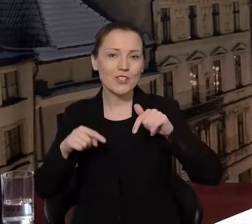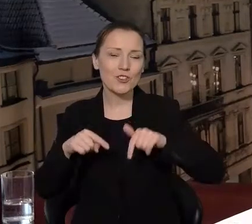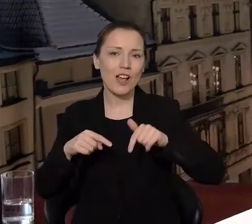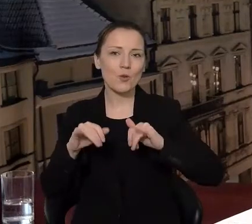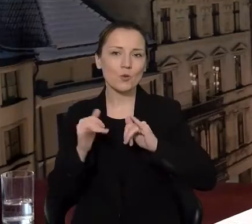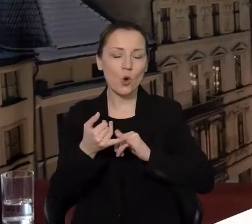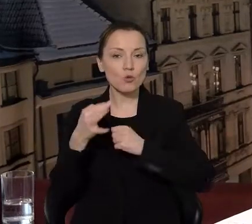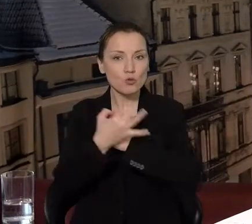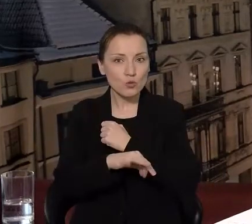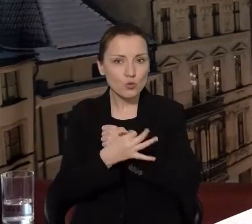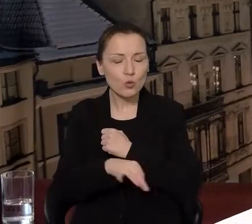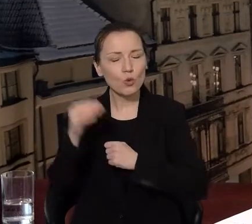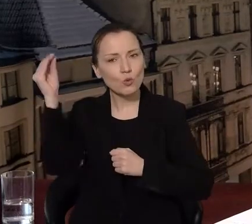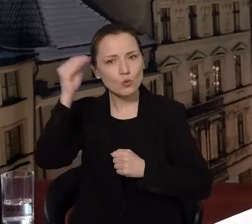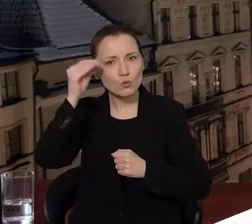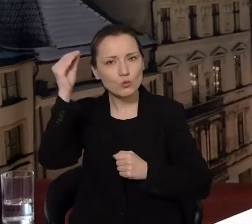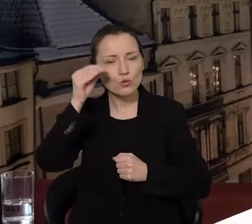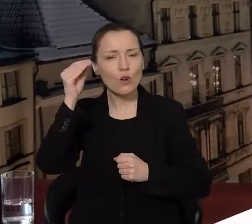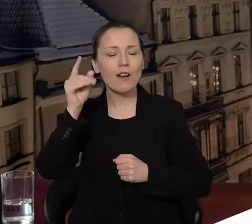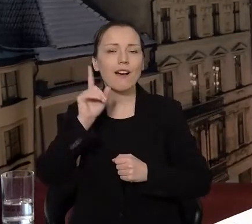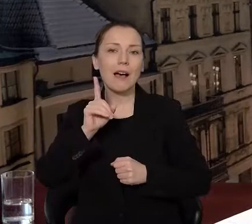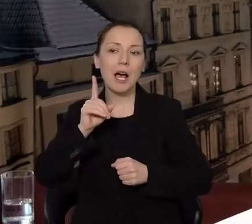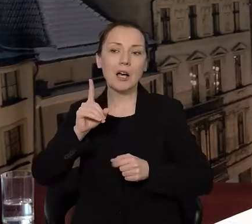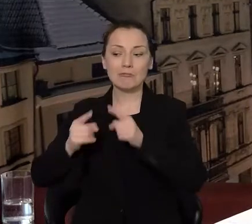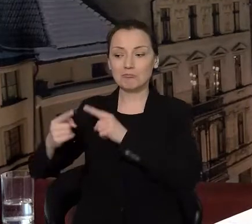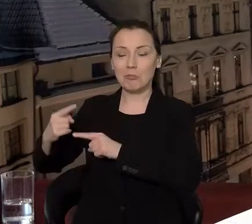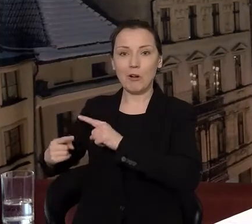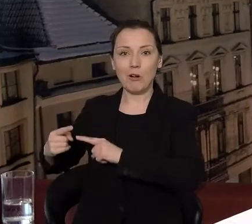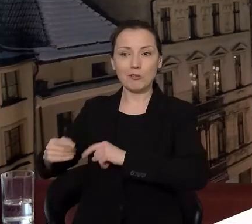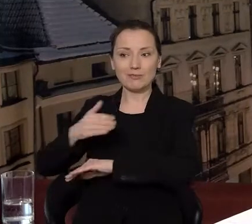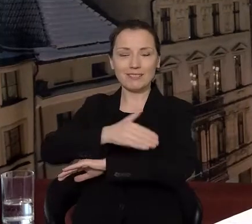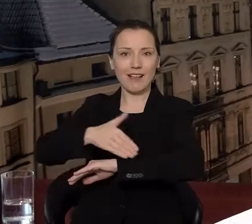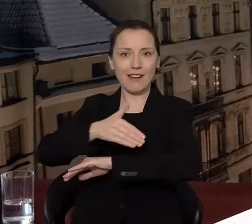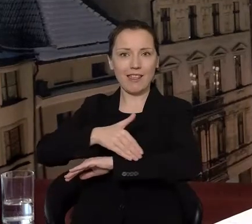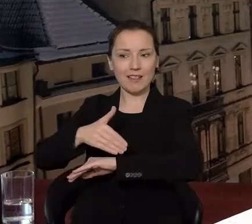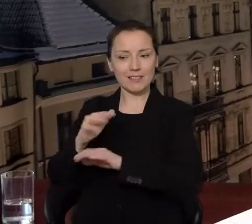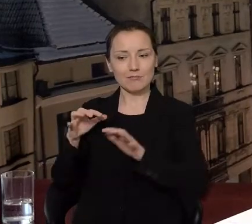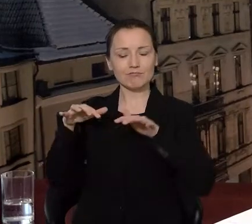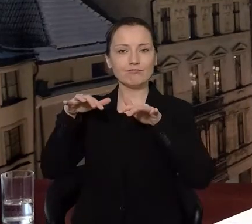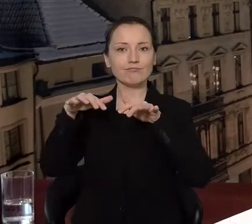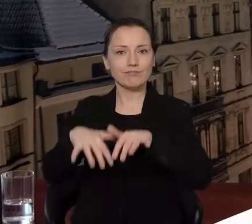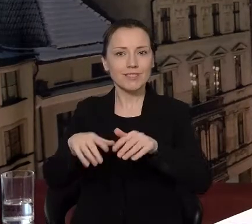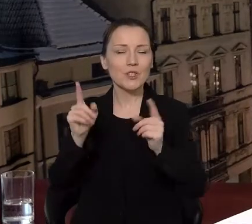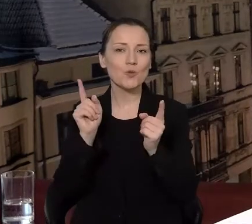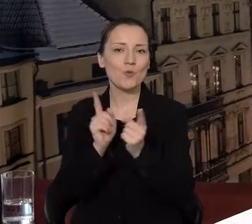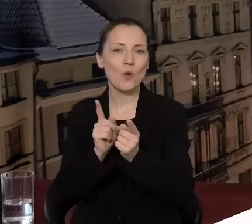studiują, uczą się, a pochodzą z innych krajów, żeby tam mogli się spotkać,